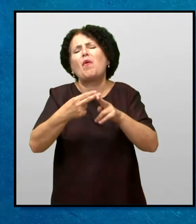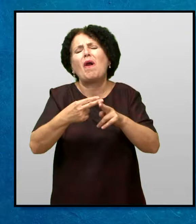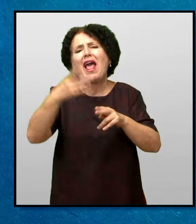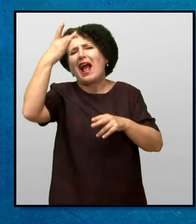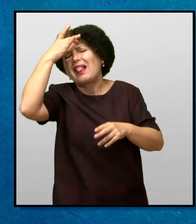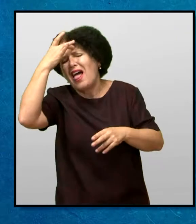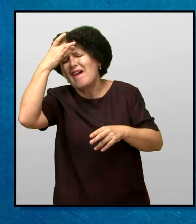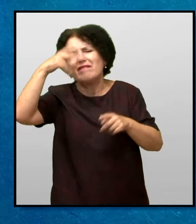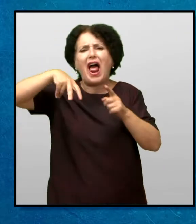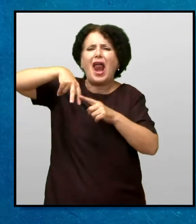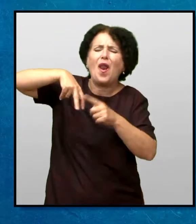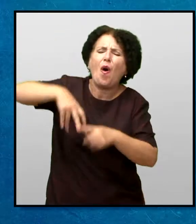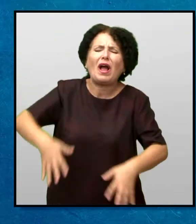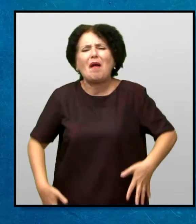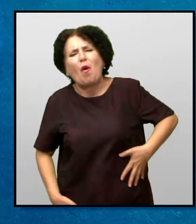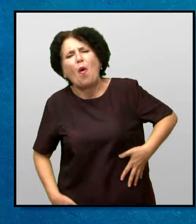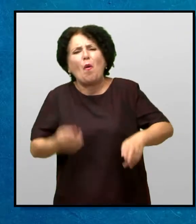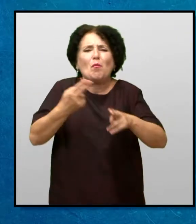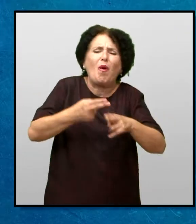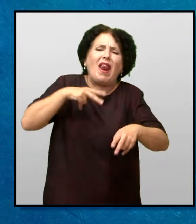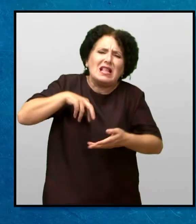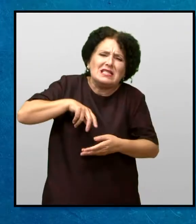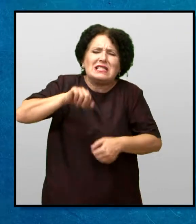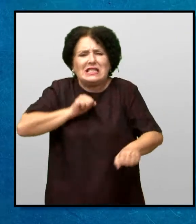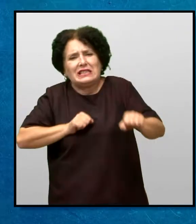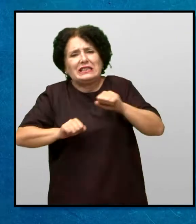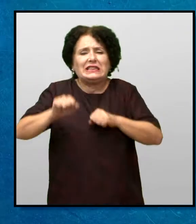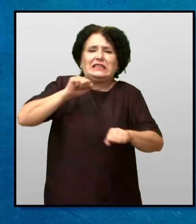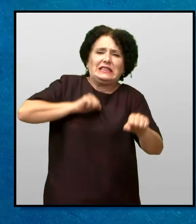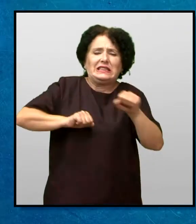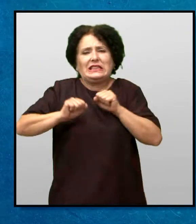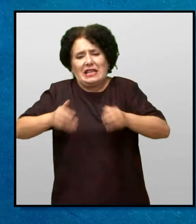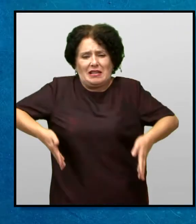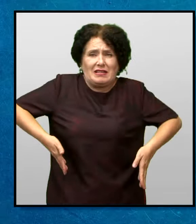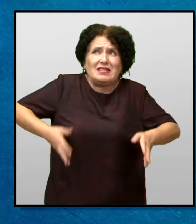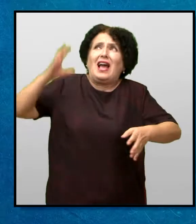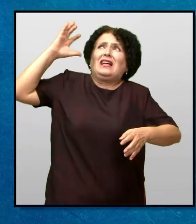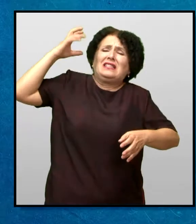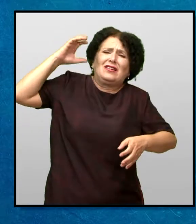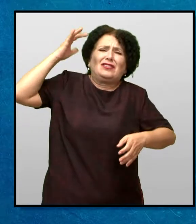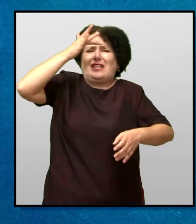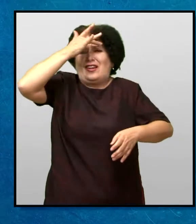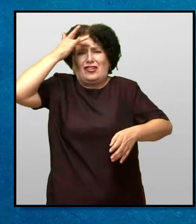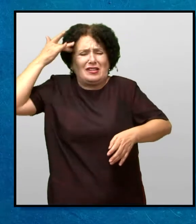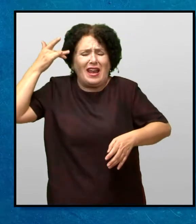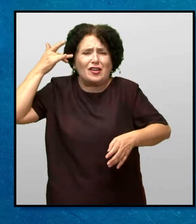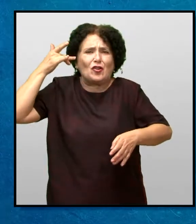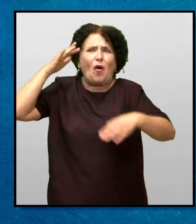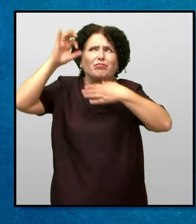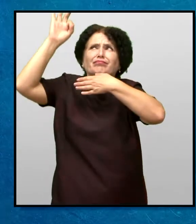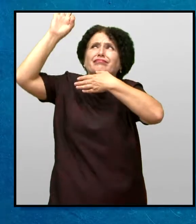ја болеа и главата и нозете Но таа упорно продолжи да пешачи И кога сонцето веќе заогеше